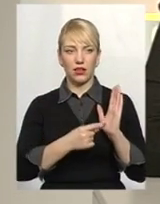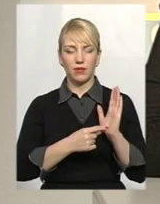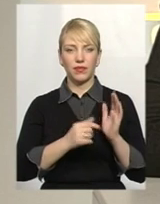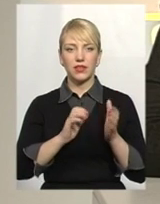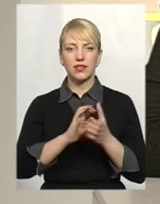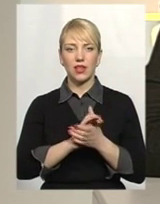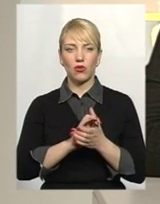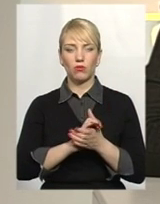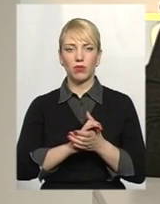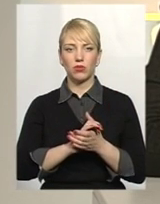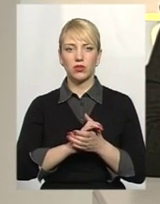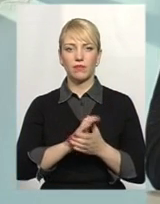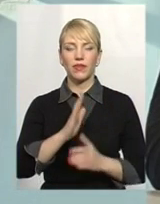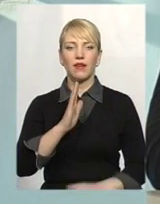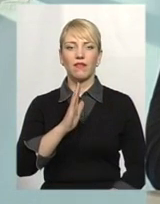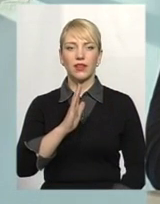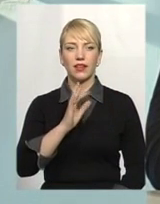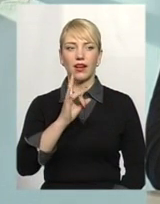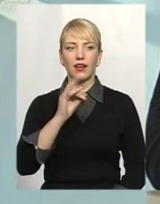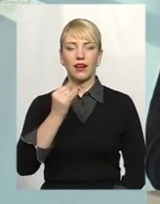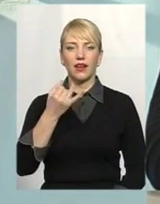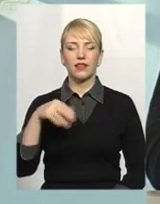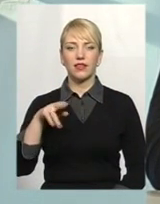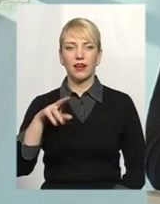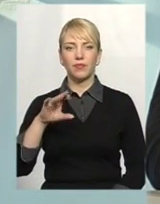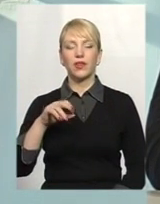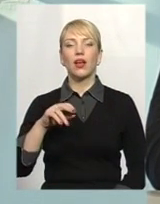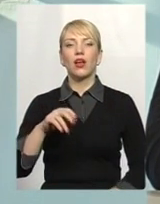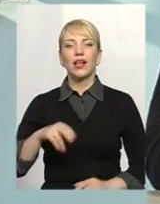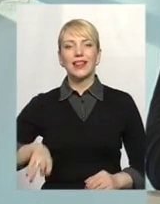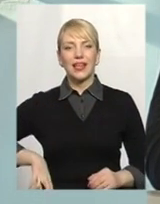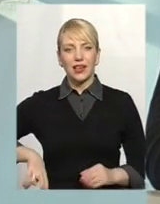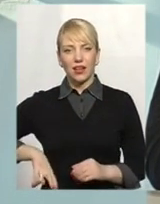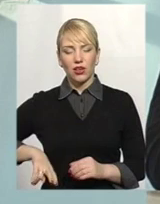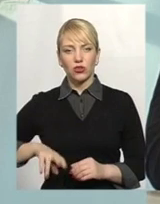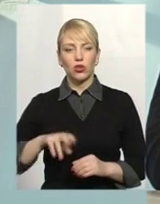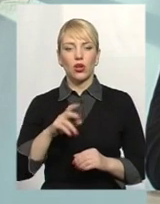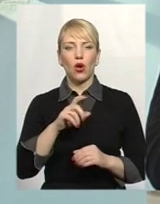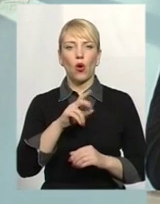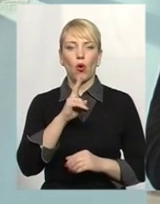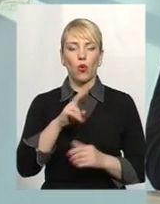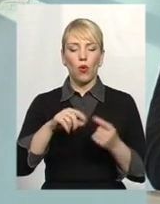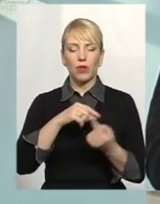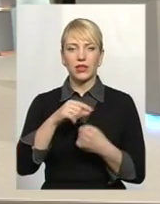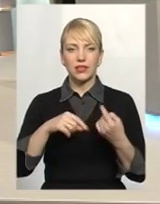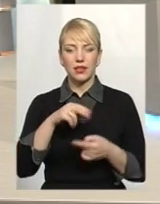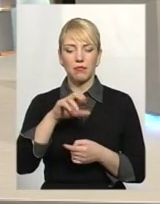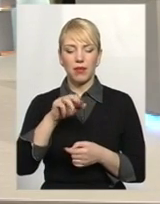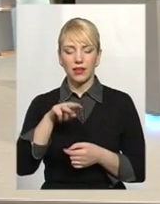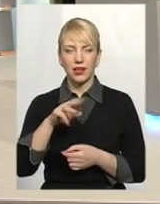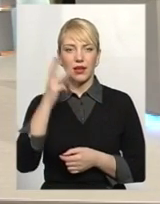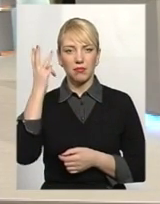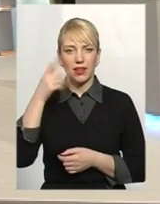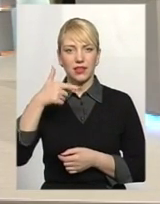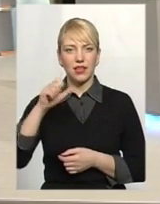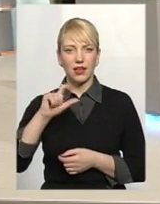знайомимось Віталій Рейда, директор комерційний ПАД «Хмельницьк-Хаз». Вітаємо вас. І Олександр